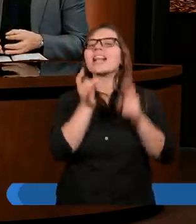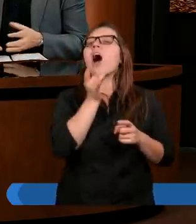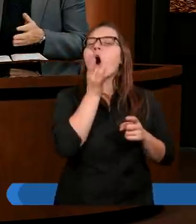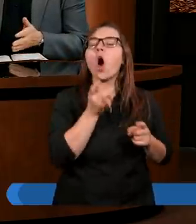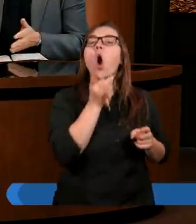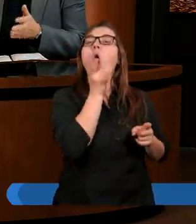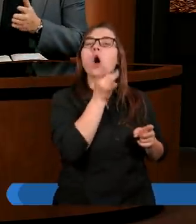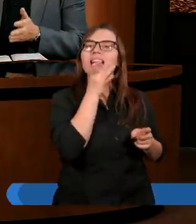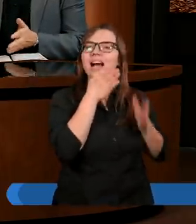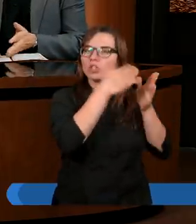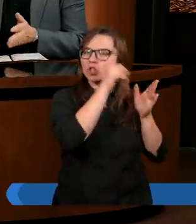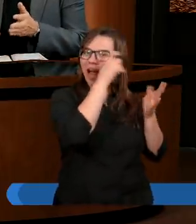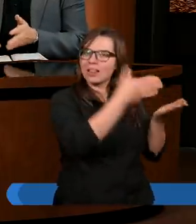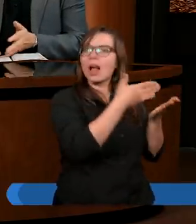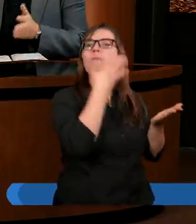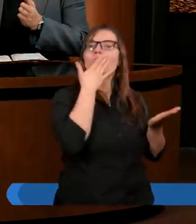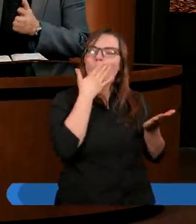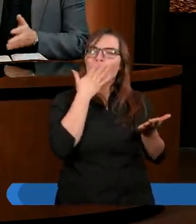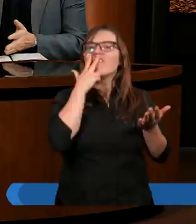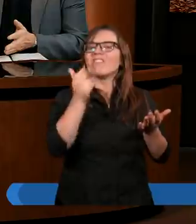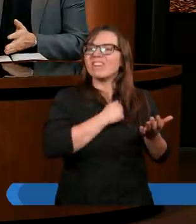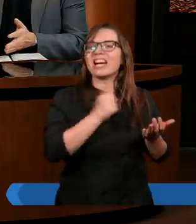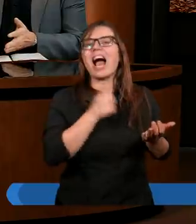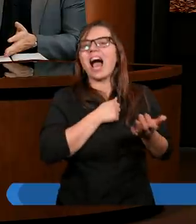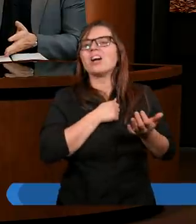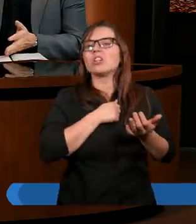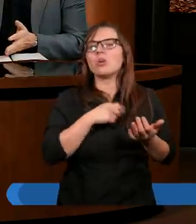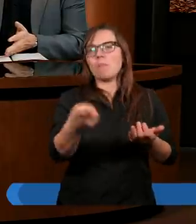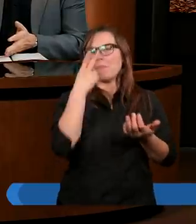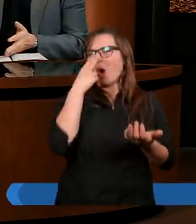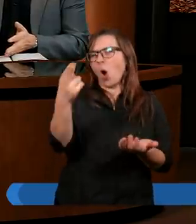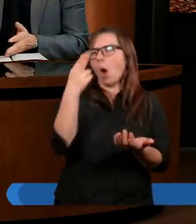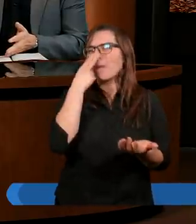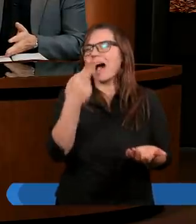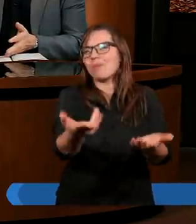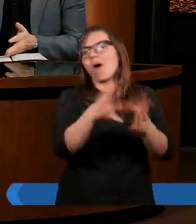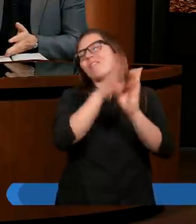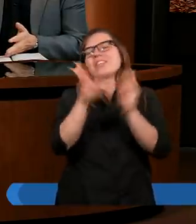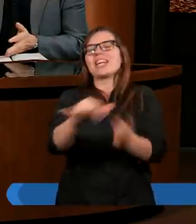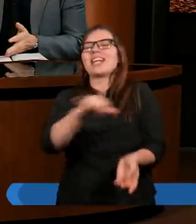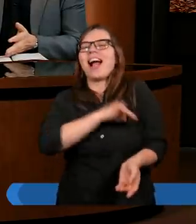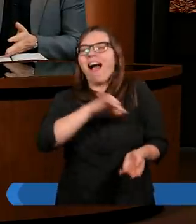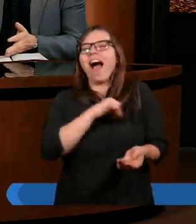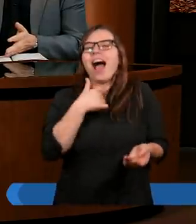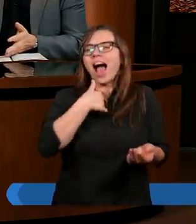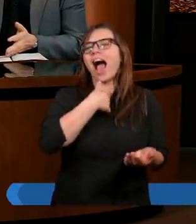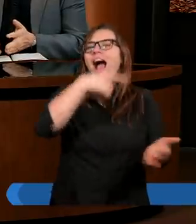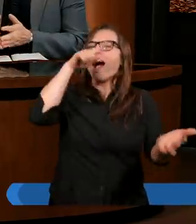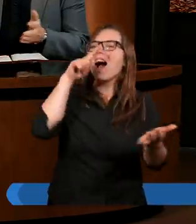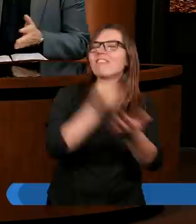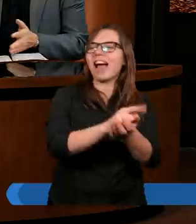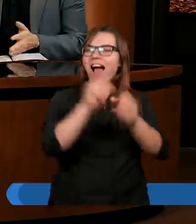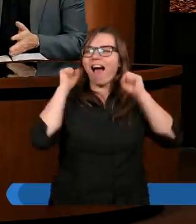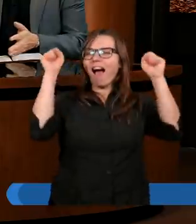Oskarżyciel mówił wyraźnie, że popatrz, wszyscy zgrzeszyli, powinieneś ich oddać.